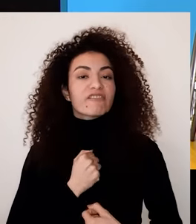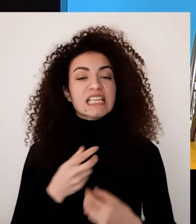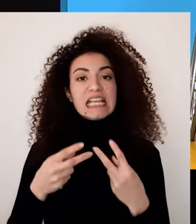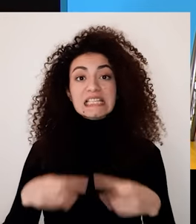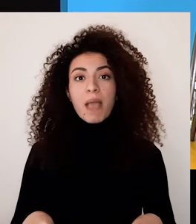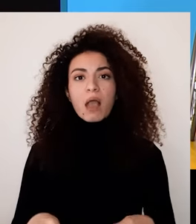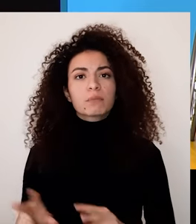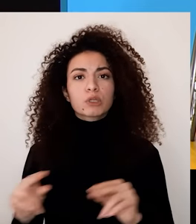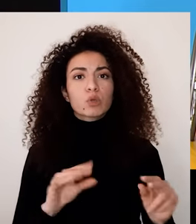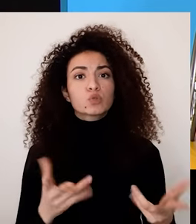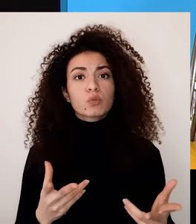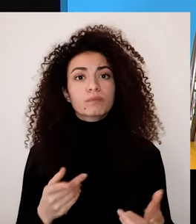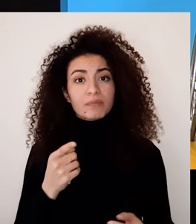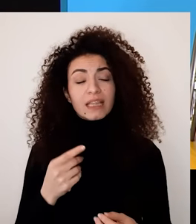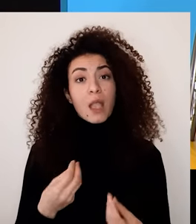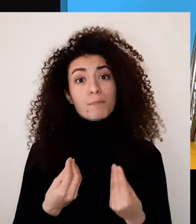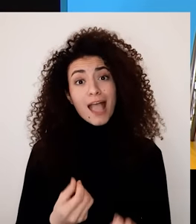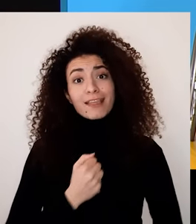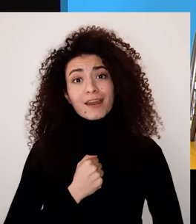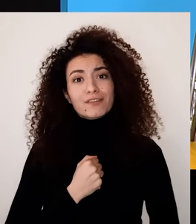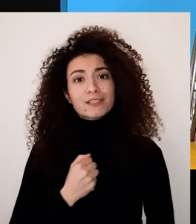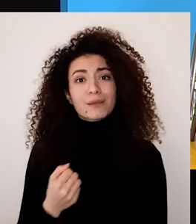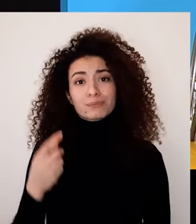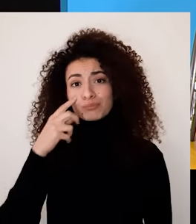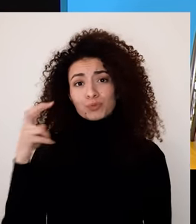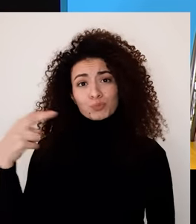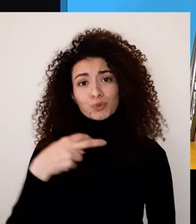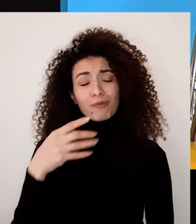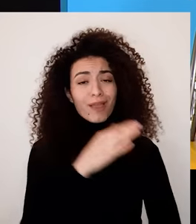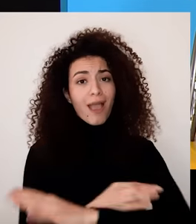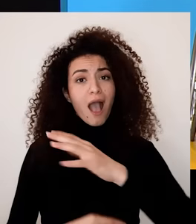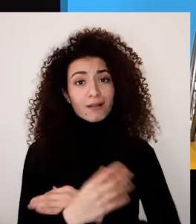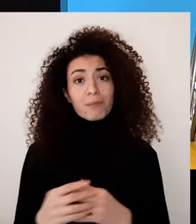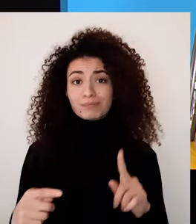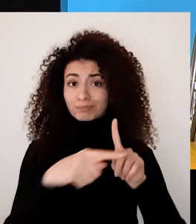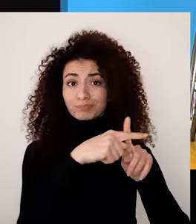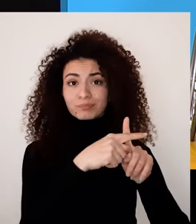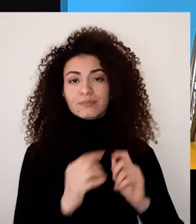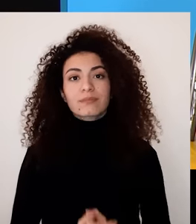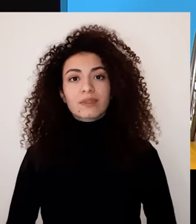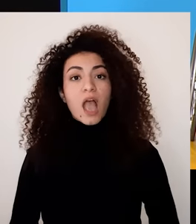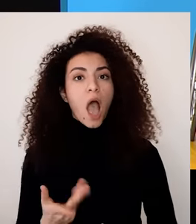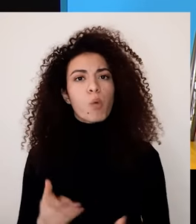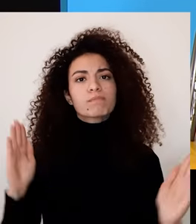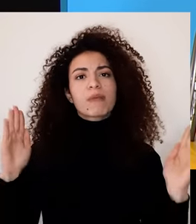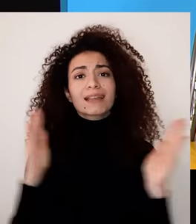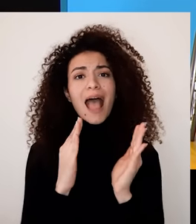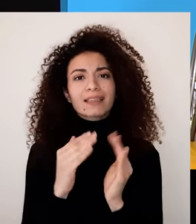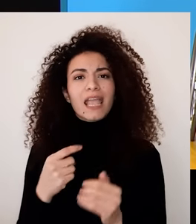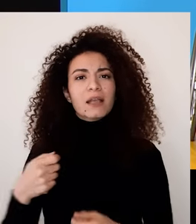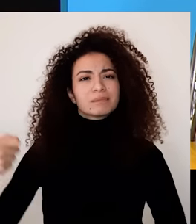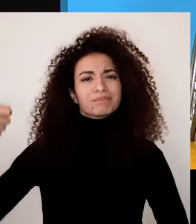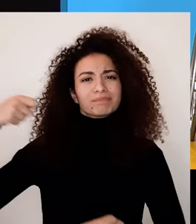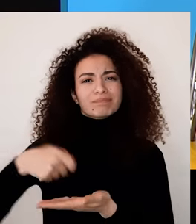هل أنت بحاجة إلى النظر لكونك إمرأة ذات إعاقة من منطلق إيجابة أكتر؟ هل أنت بحاجة لتتحدى الأحكام